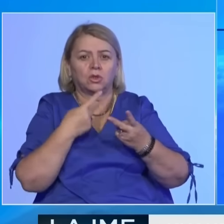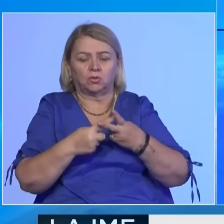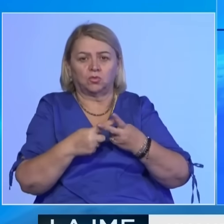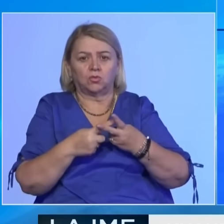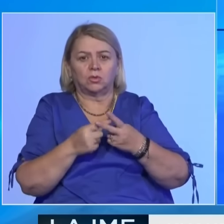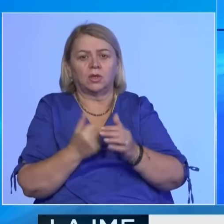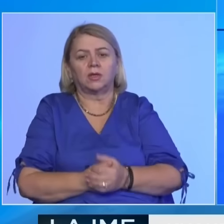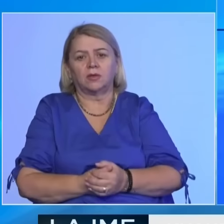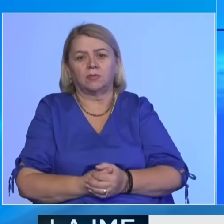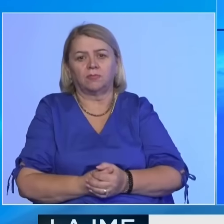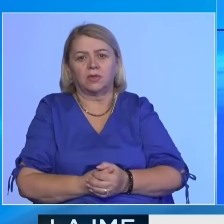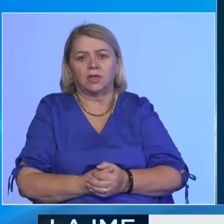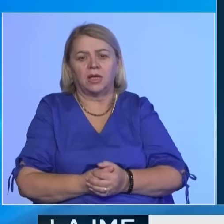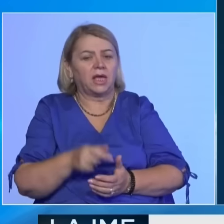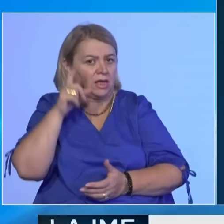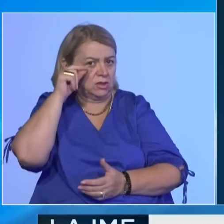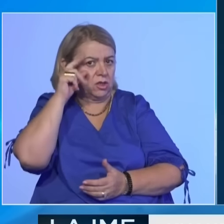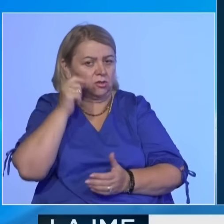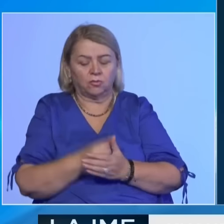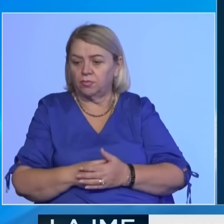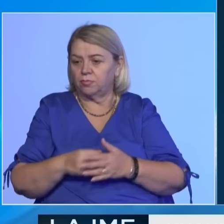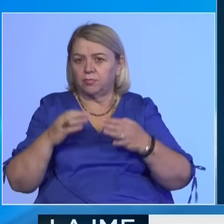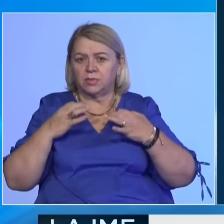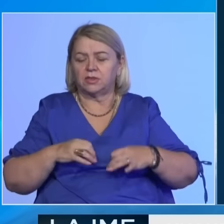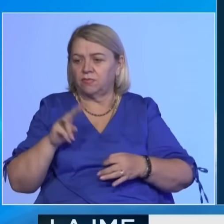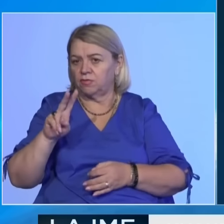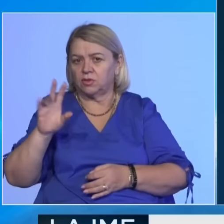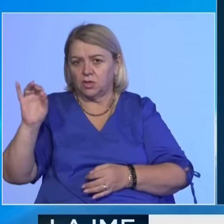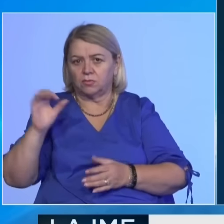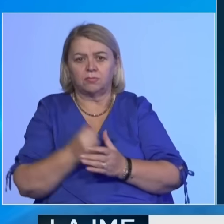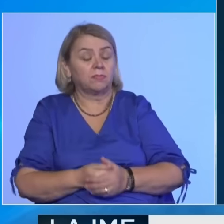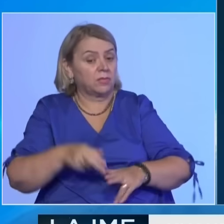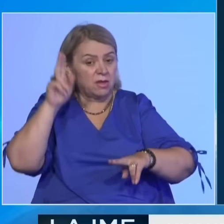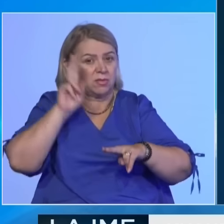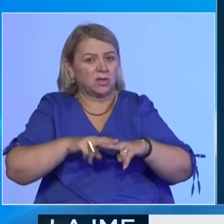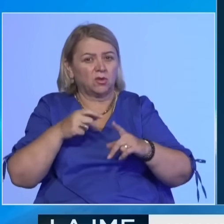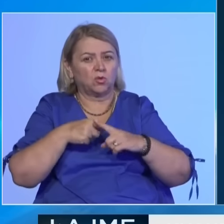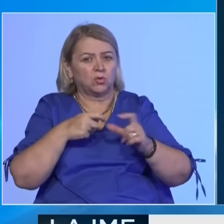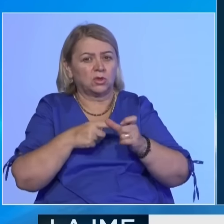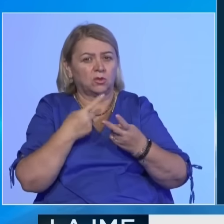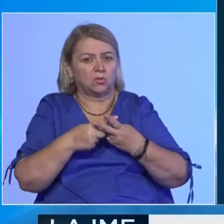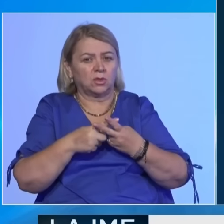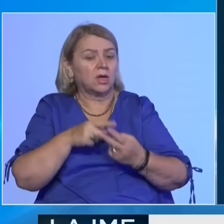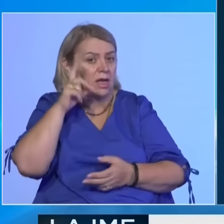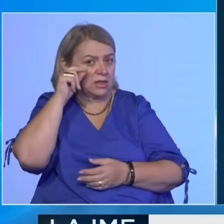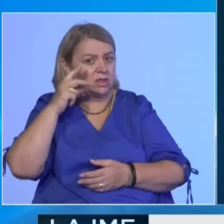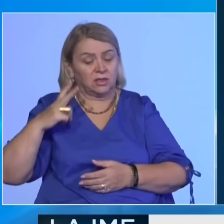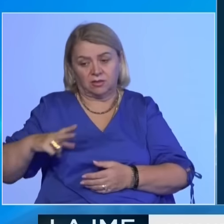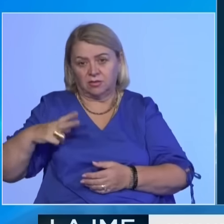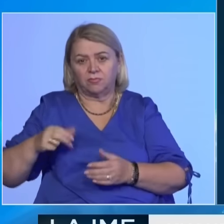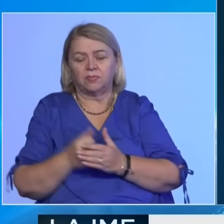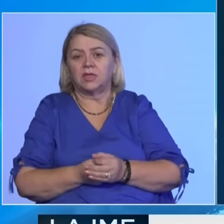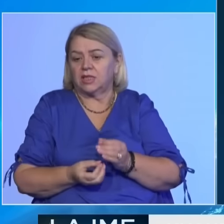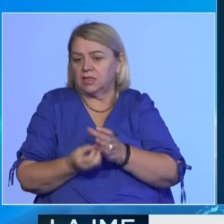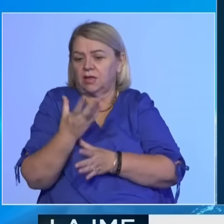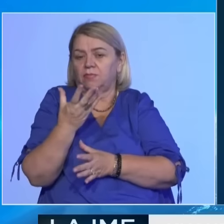kushtetuta e Kaqanikut. Prezident Javiusa Osmani ka thënë se miratimi kushtetutët se Kaqanikut po dhe i themelet juridike